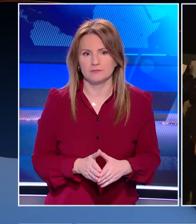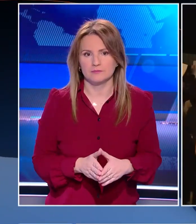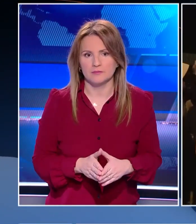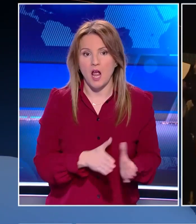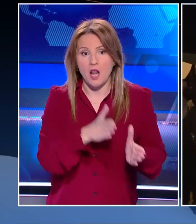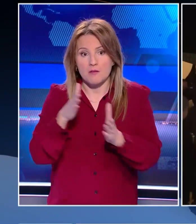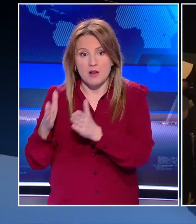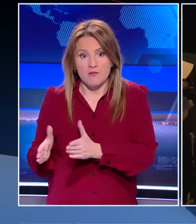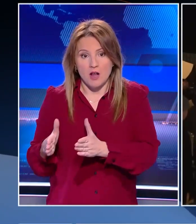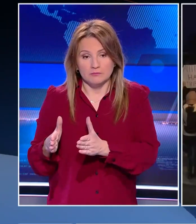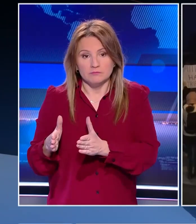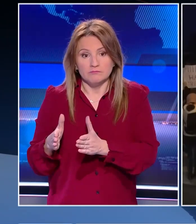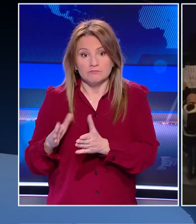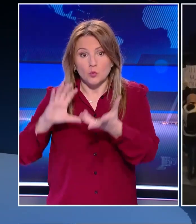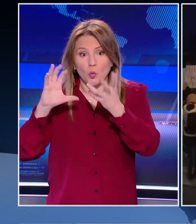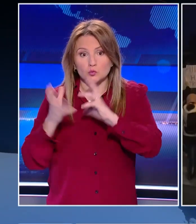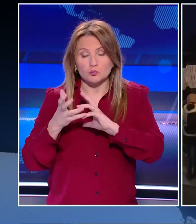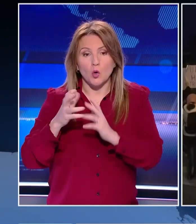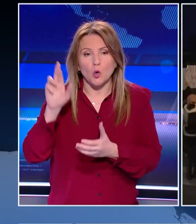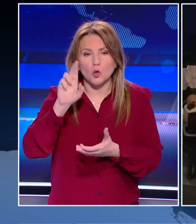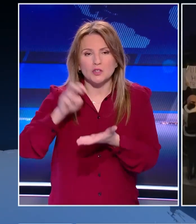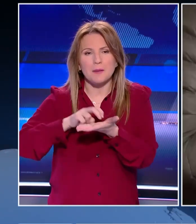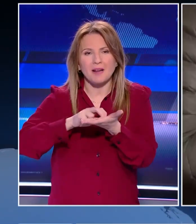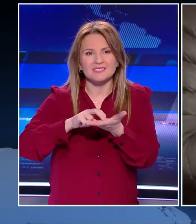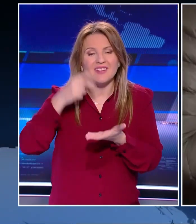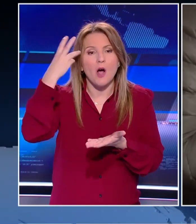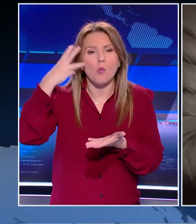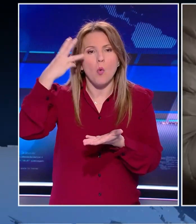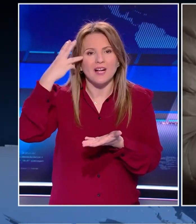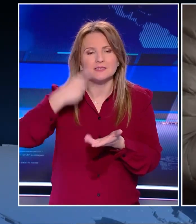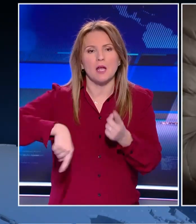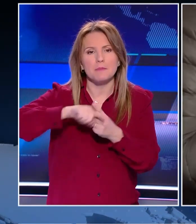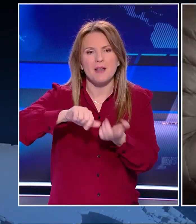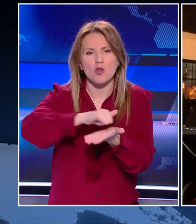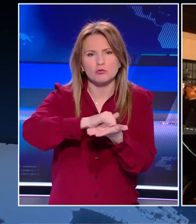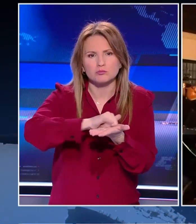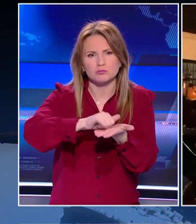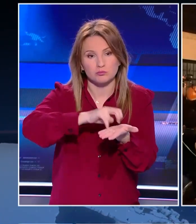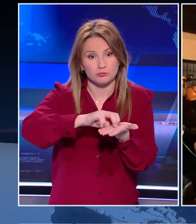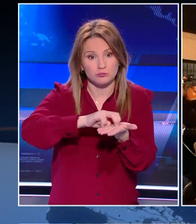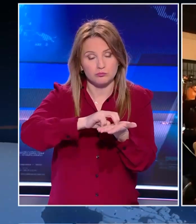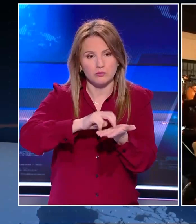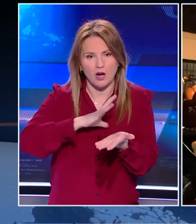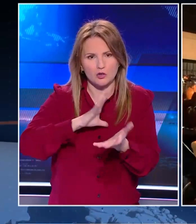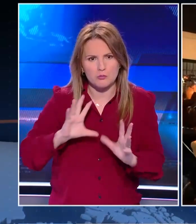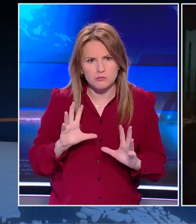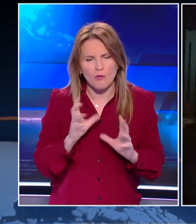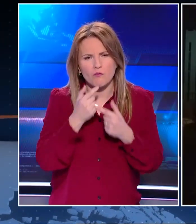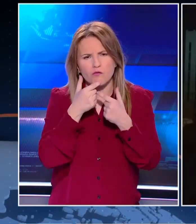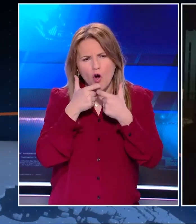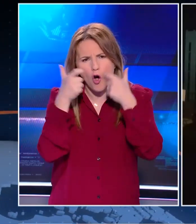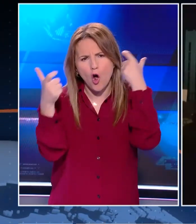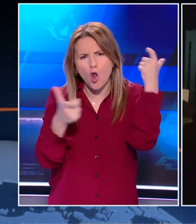Στην άλλη πλευρά του Ατλαντικού, έξω από τη ρωσική πρεσβεία στην Ουάσιντον και το προξενείο στη Νέα Υόρκη, οι εδηλωτές υψώνουν τις φωνές τους εναντίον του Πούτιν.